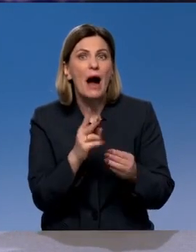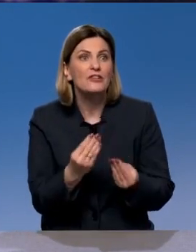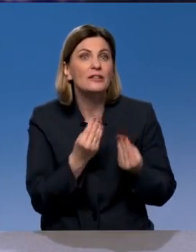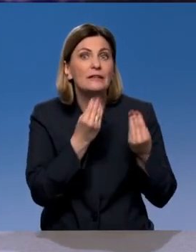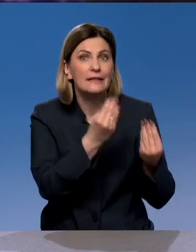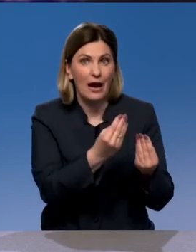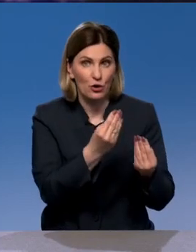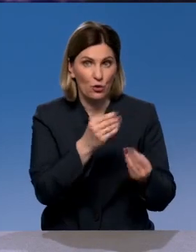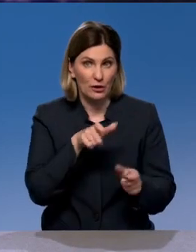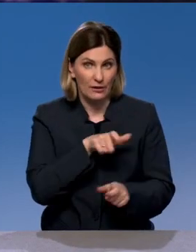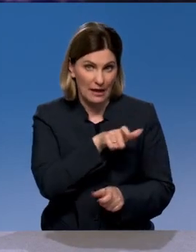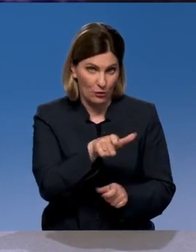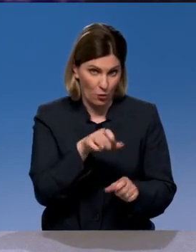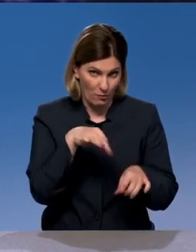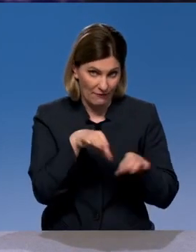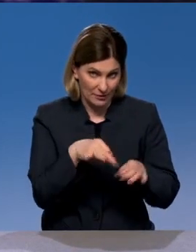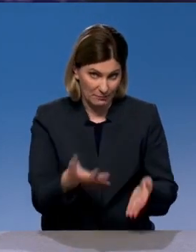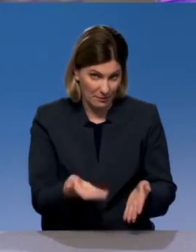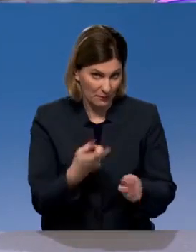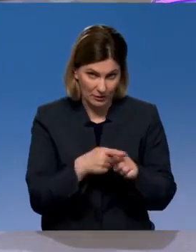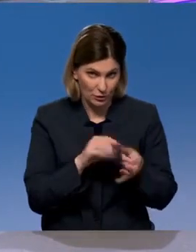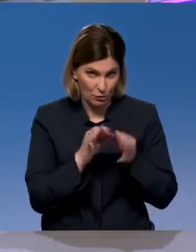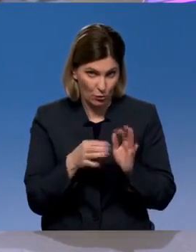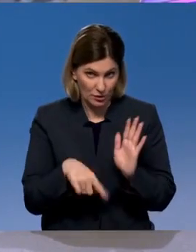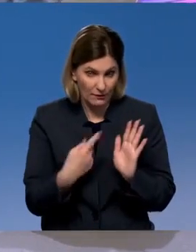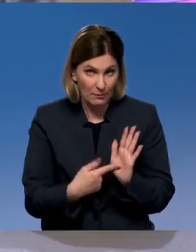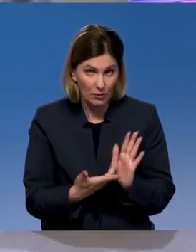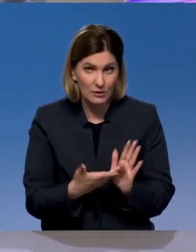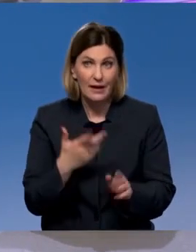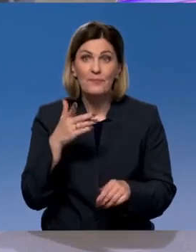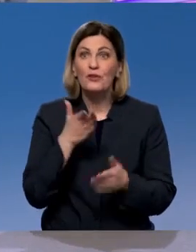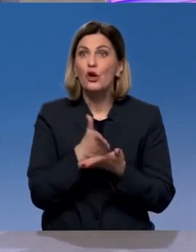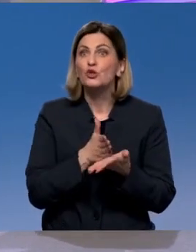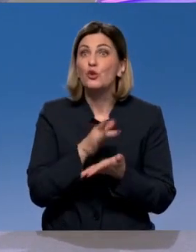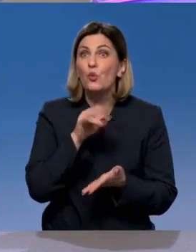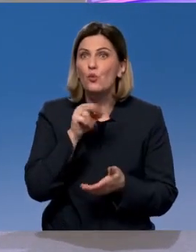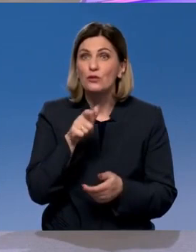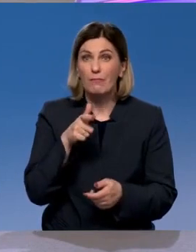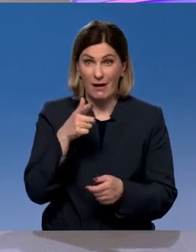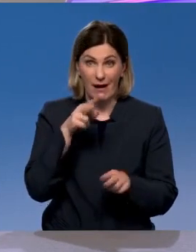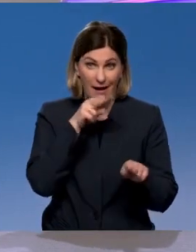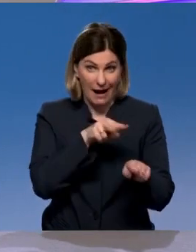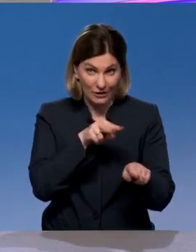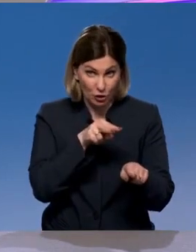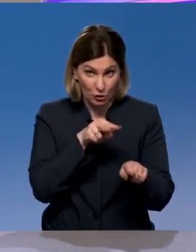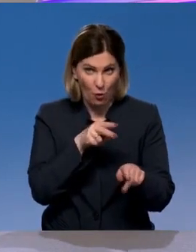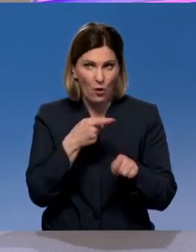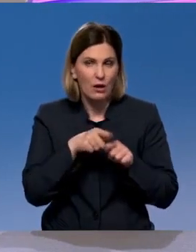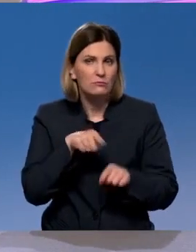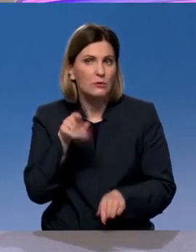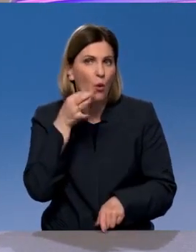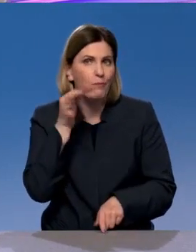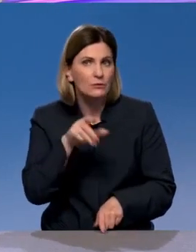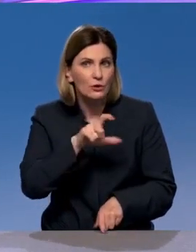здесь очень сложный вопрос. Ведь действительно в службе контроля за дорогами работают опытные люди. Это инженеры, как правило.